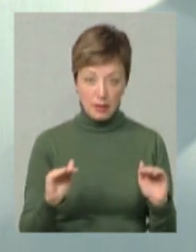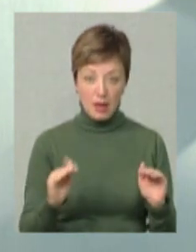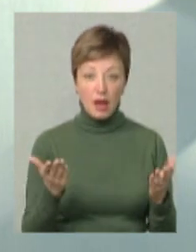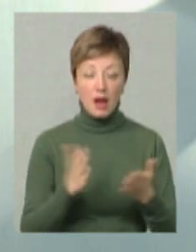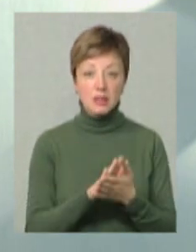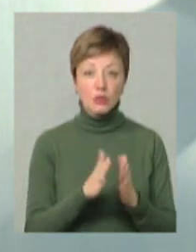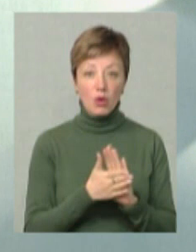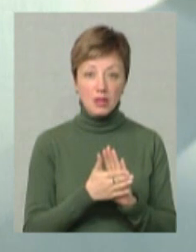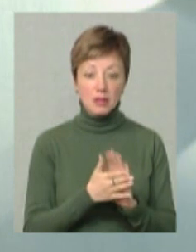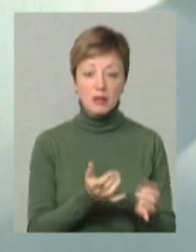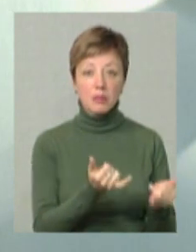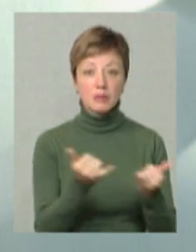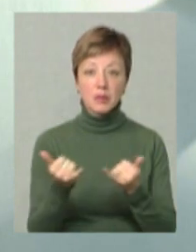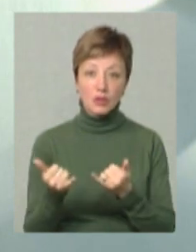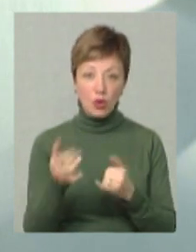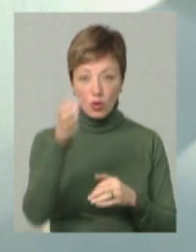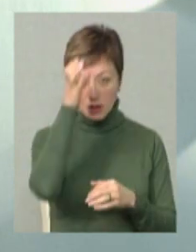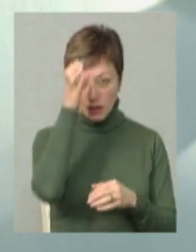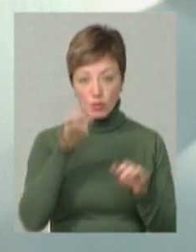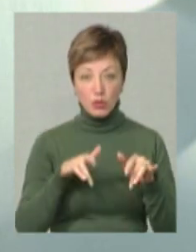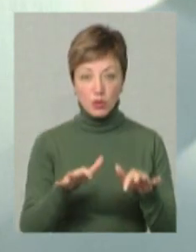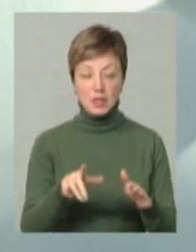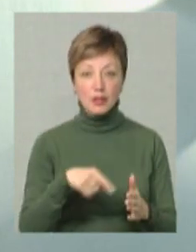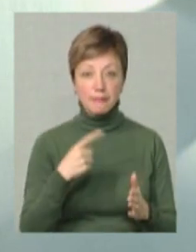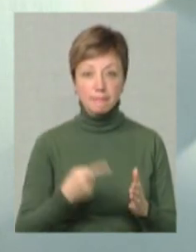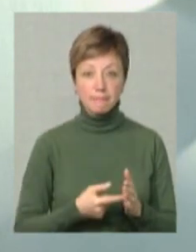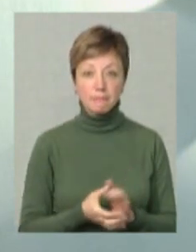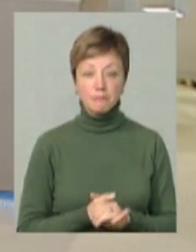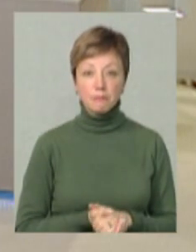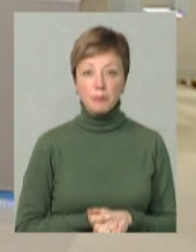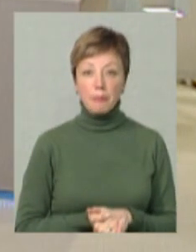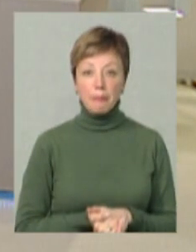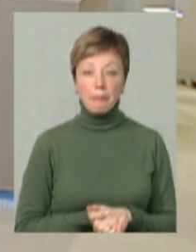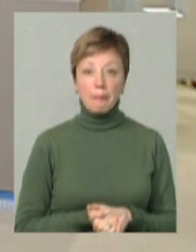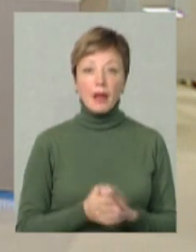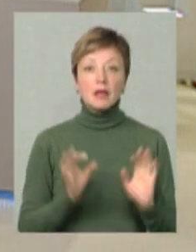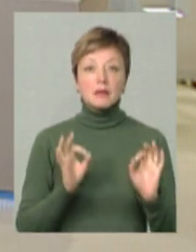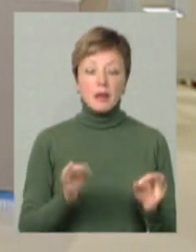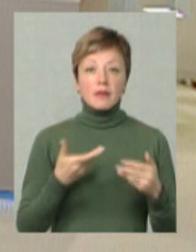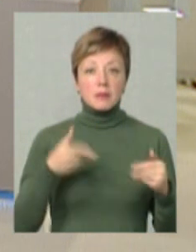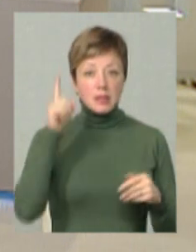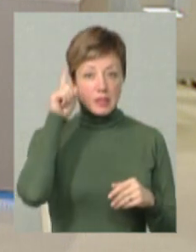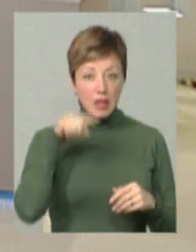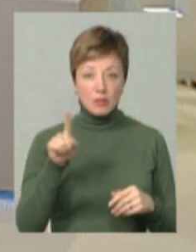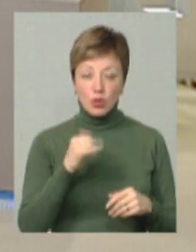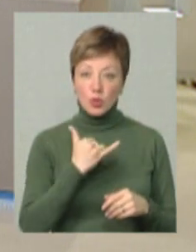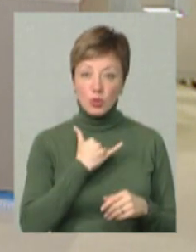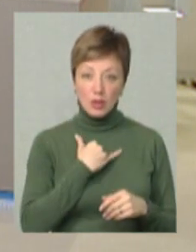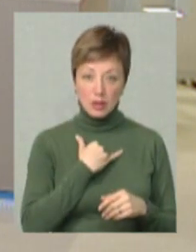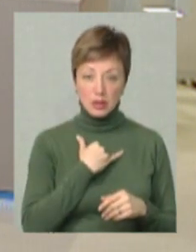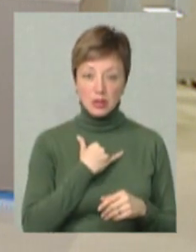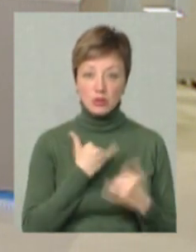Яка ситуація із забезпеченням освітнього процесу? Насправді ми також знаємо, що в нас